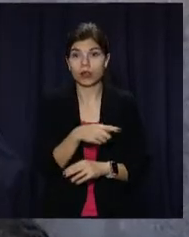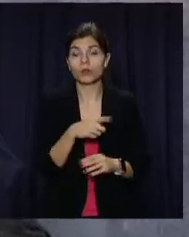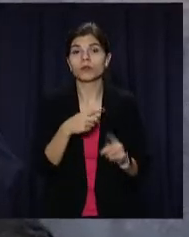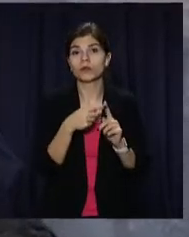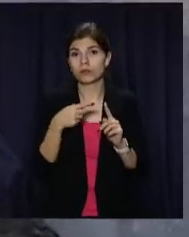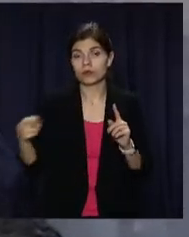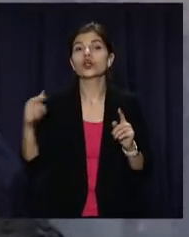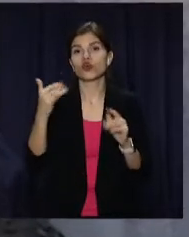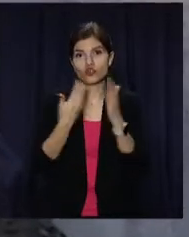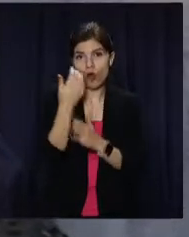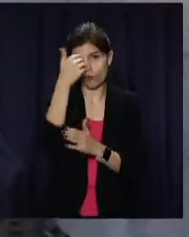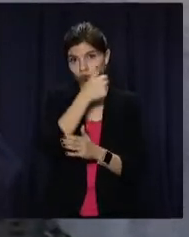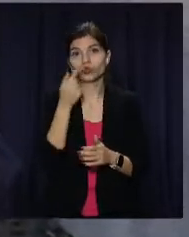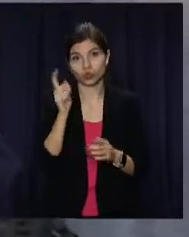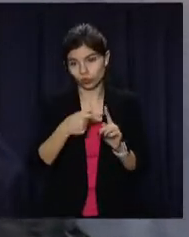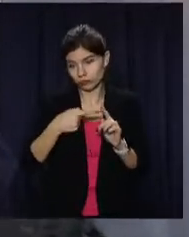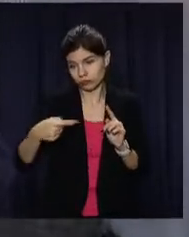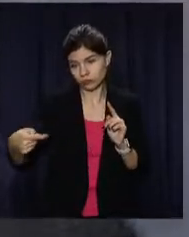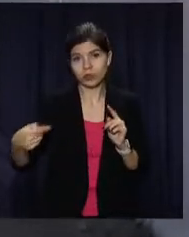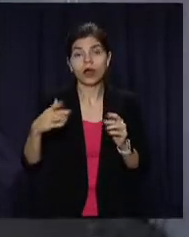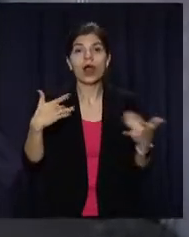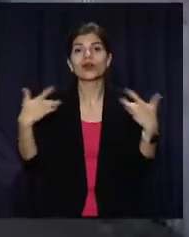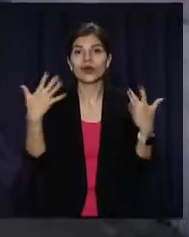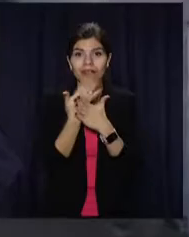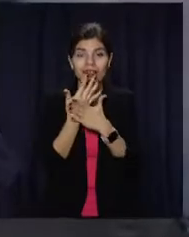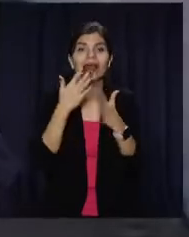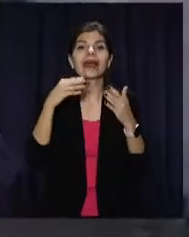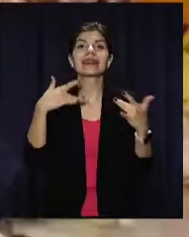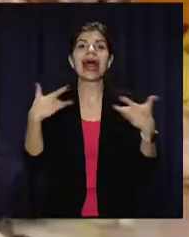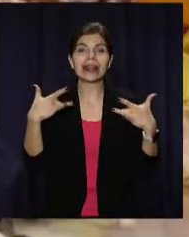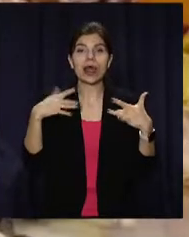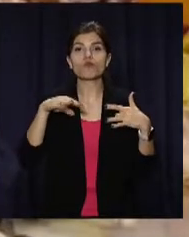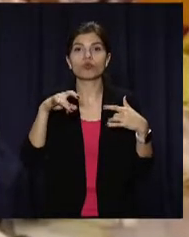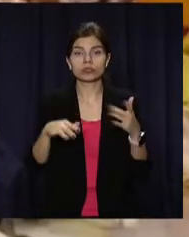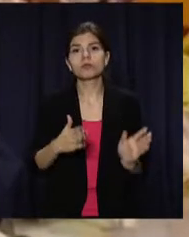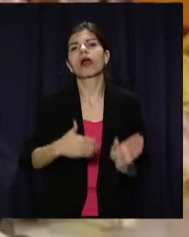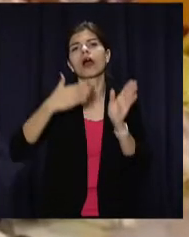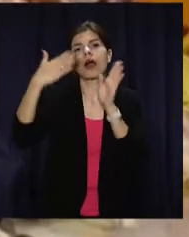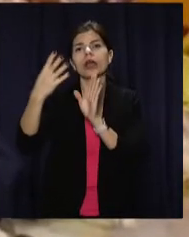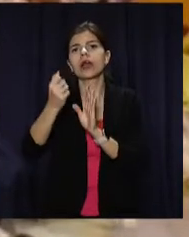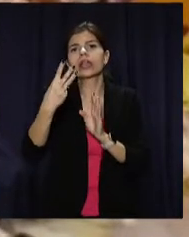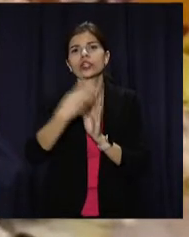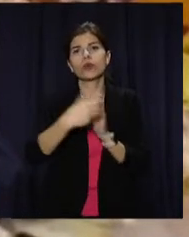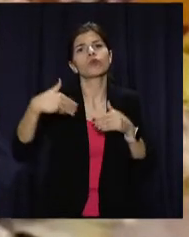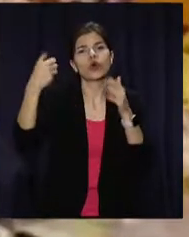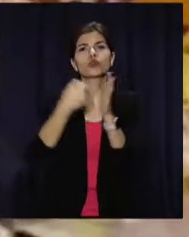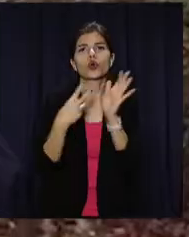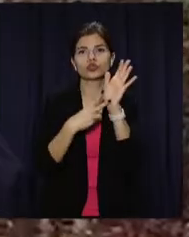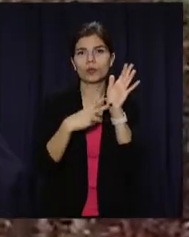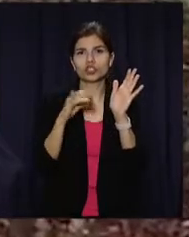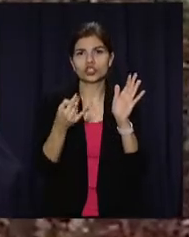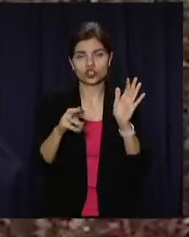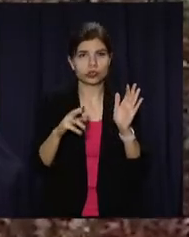актуальними і в новорічну ніч. Натомість відкриття кінотеатрів, театрів та музеїв переноситься щонайменше на три тижні – до 7 січня